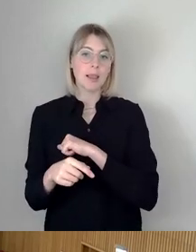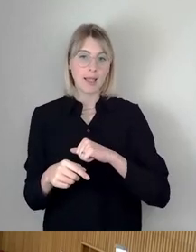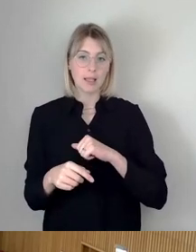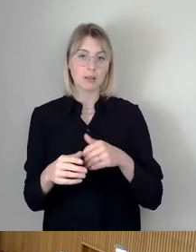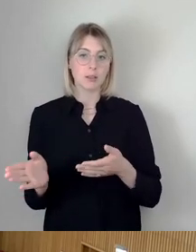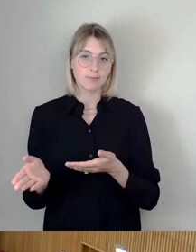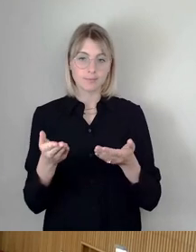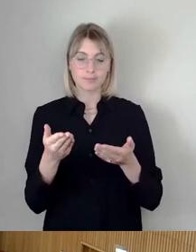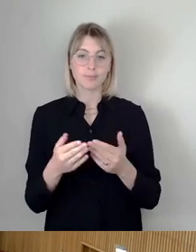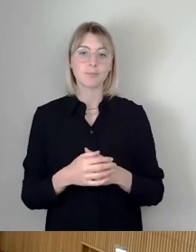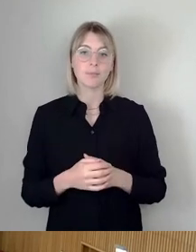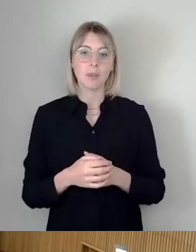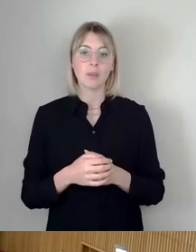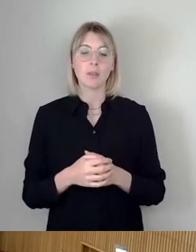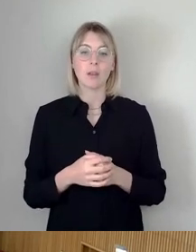Frau Dr. Geitsch.